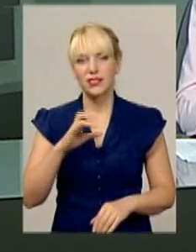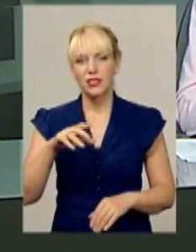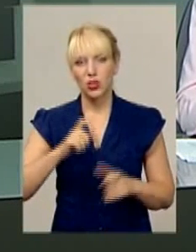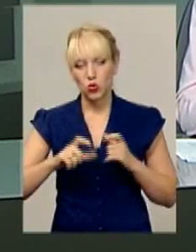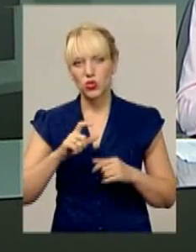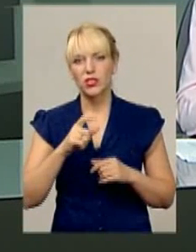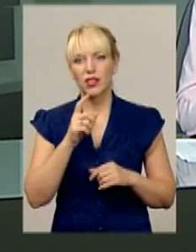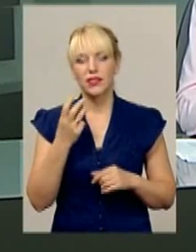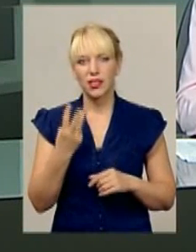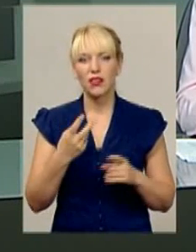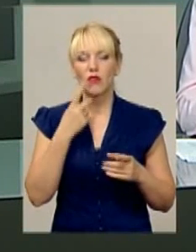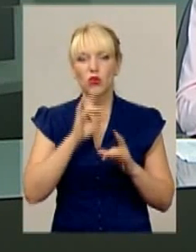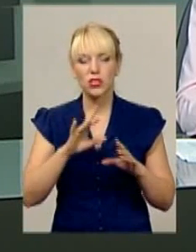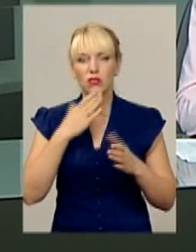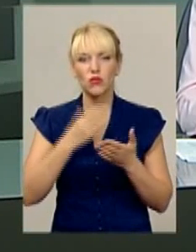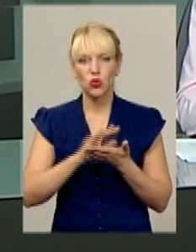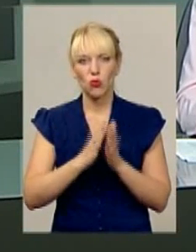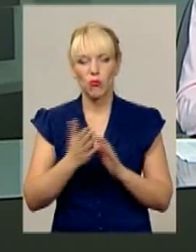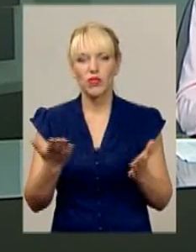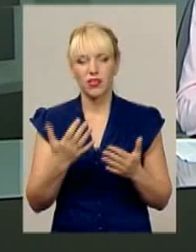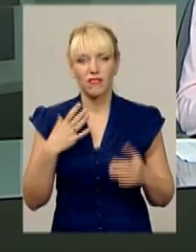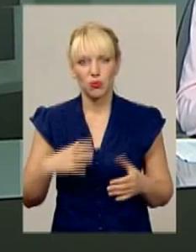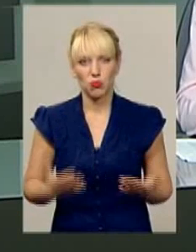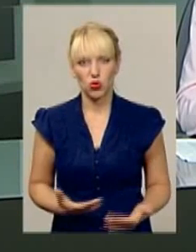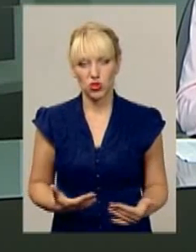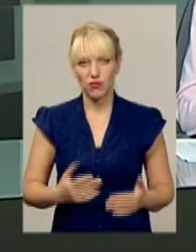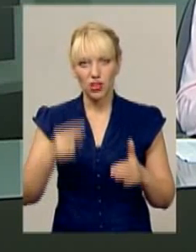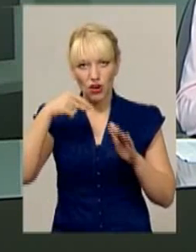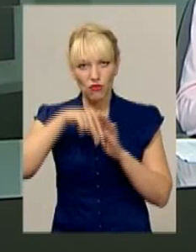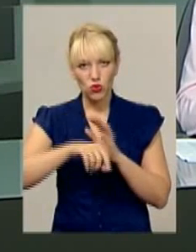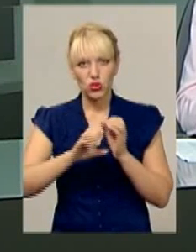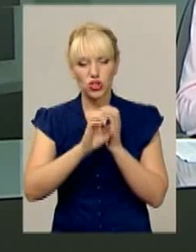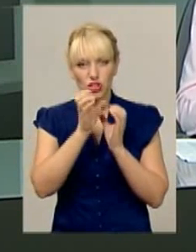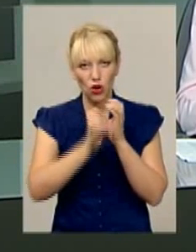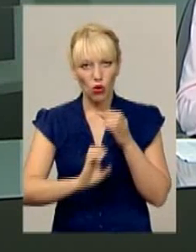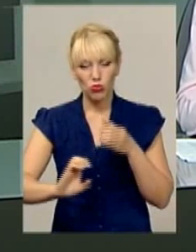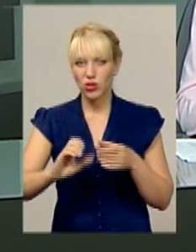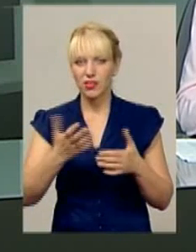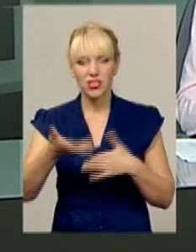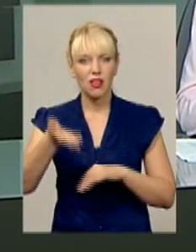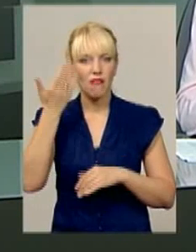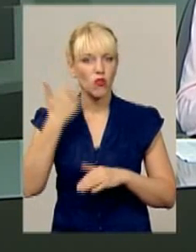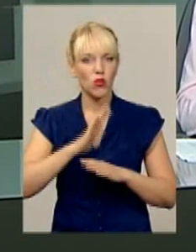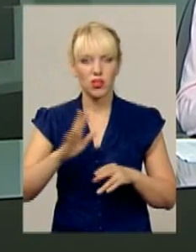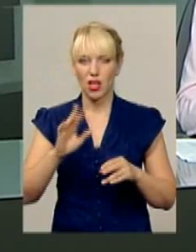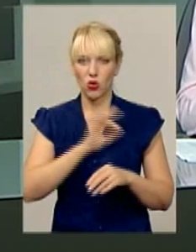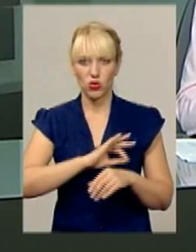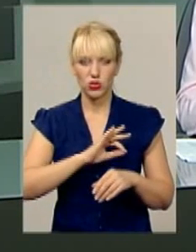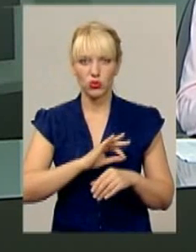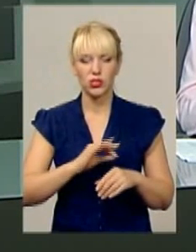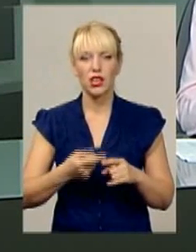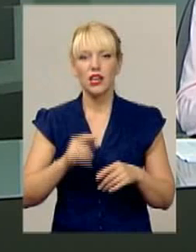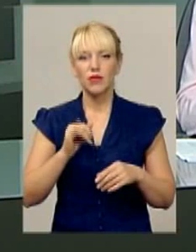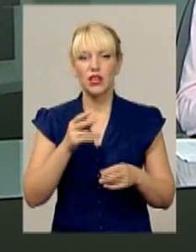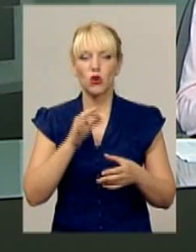проживати. Люди розповідають, що внутрішні комунікації у будинку вже давно не ремонтуються. Через це користуватися кухнями,